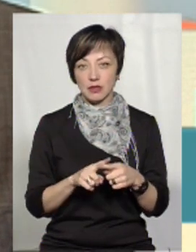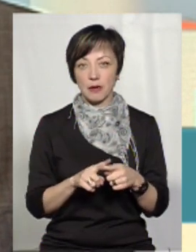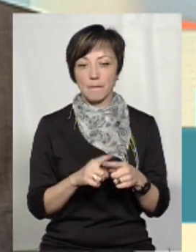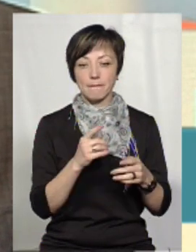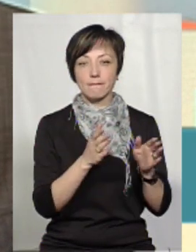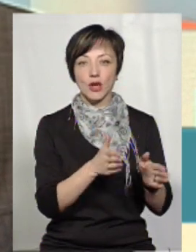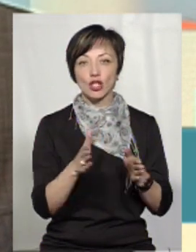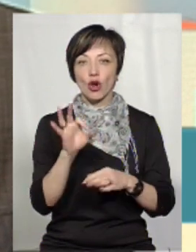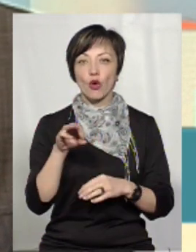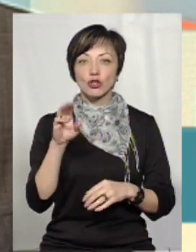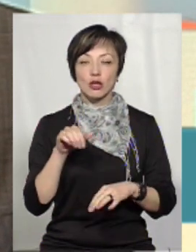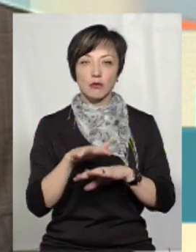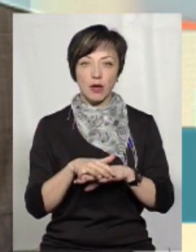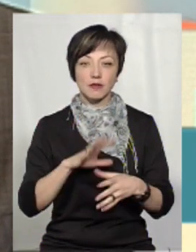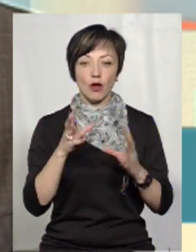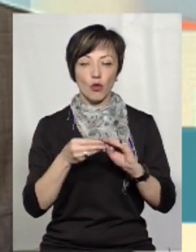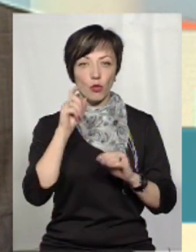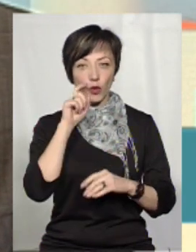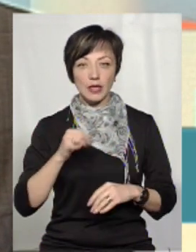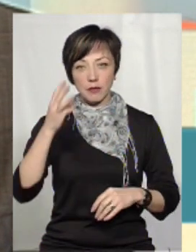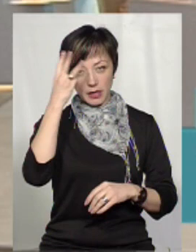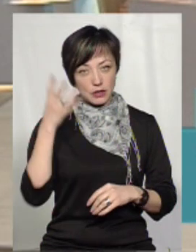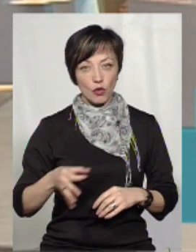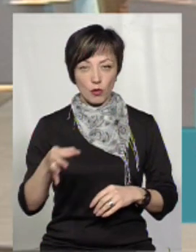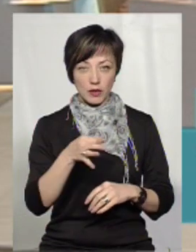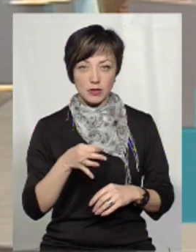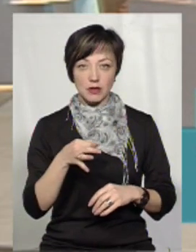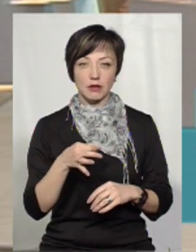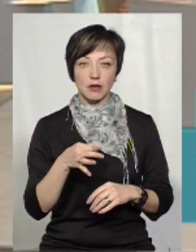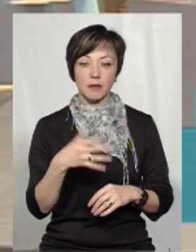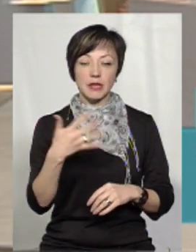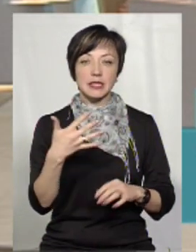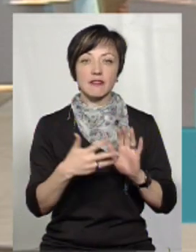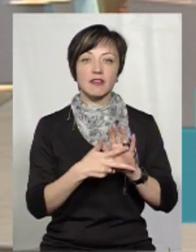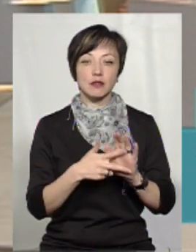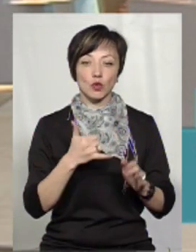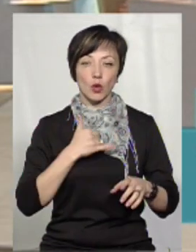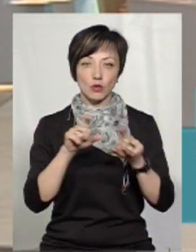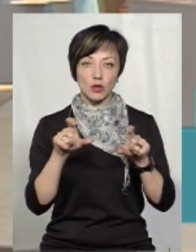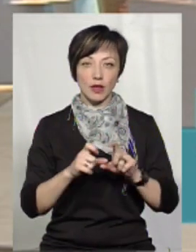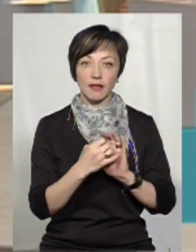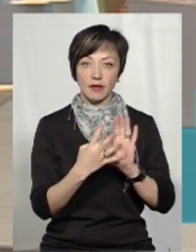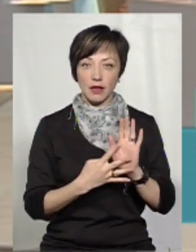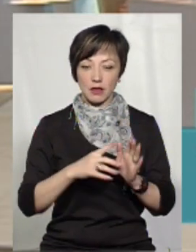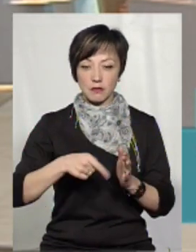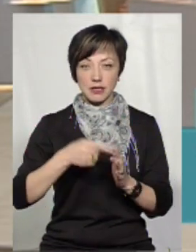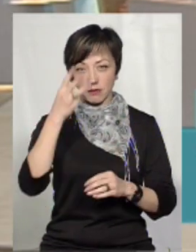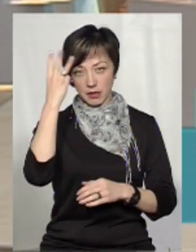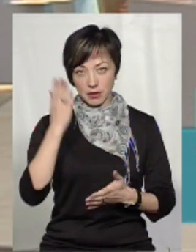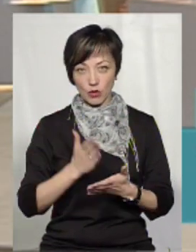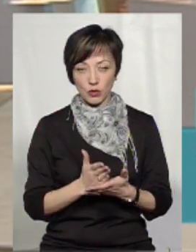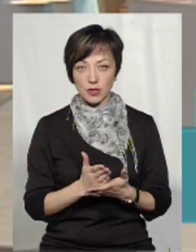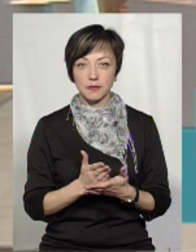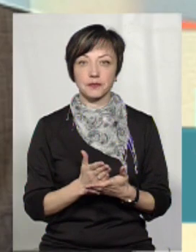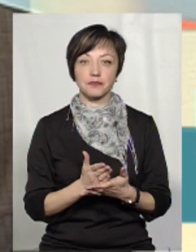думаю, що мережа Ощадного банку і загалом по Україні, і по Хмельницькій області, ми налічуємо 58 установ, 19 з яких у місті Хмельницькій